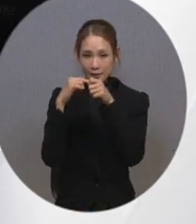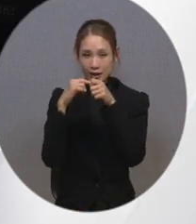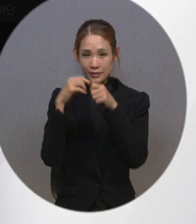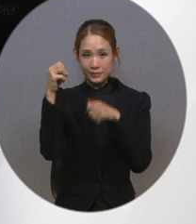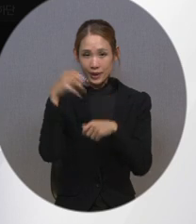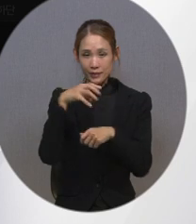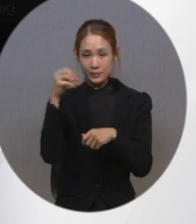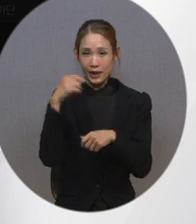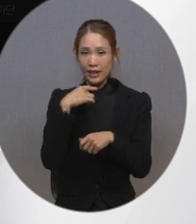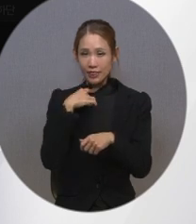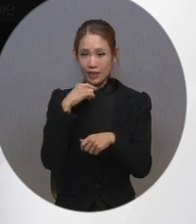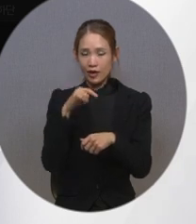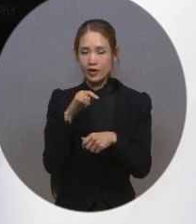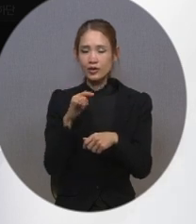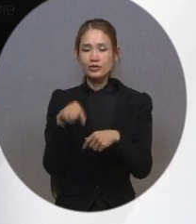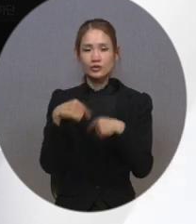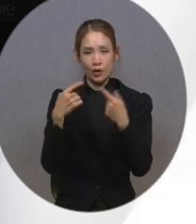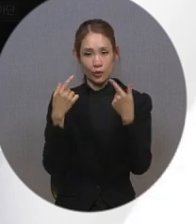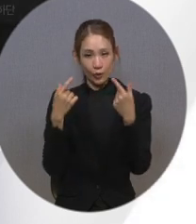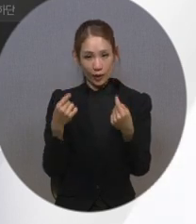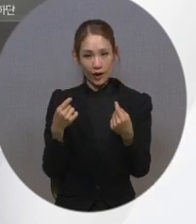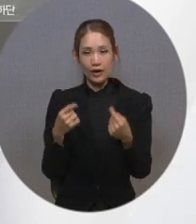자막 설정으로 진입해 주신 후